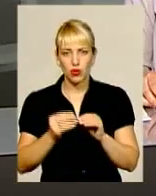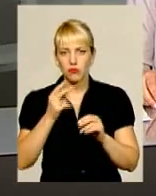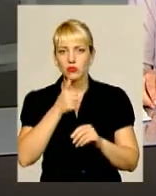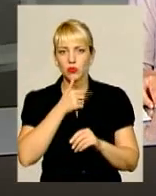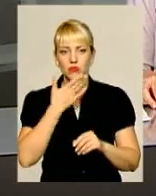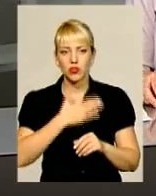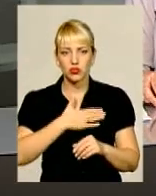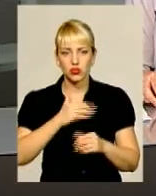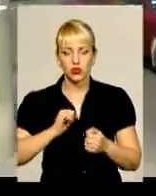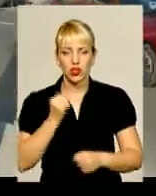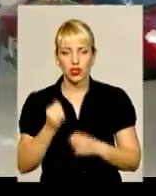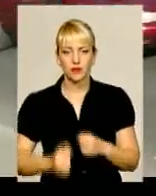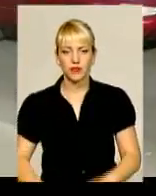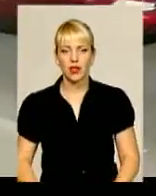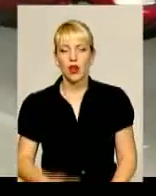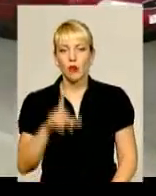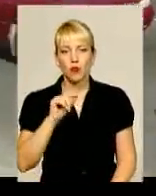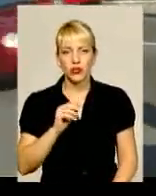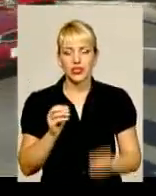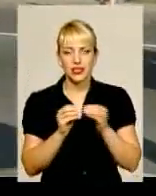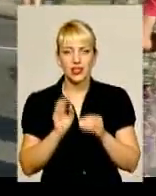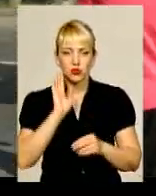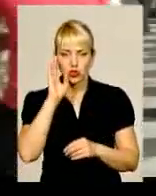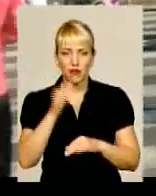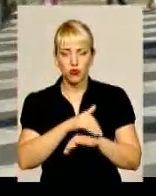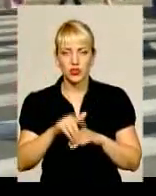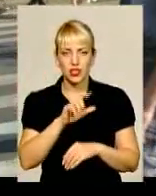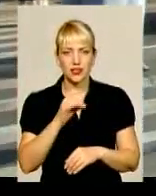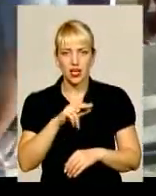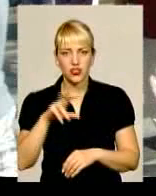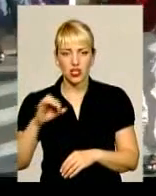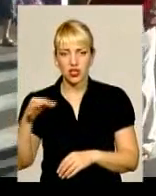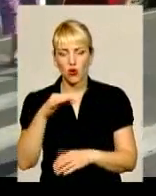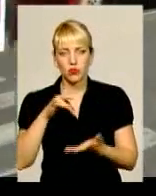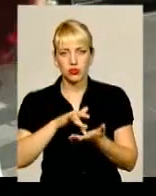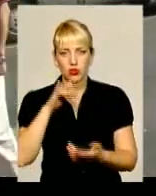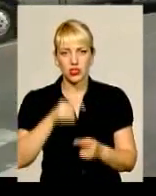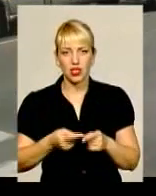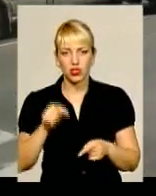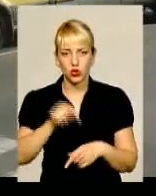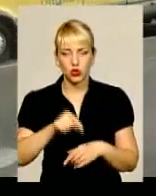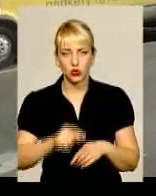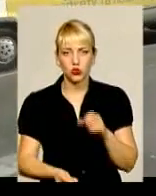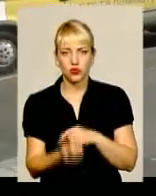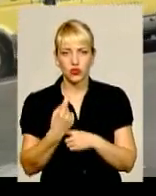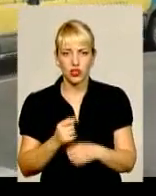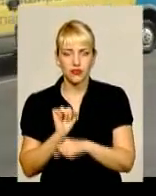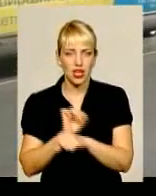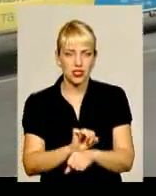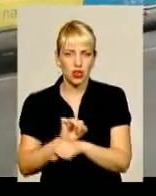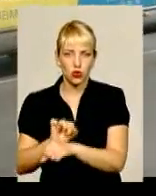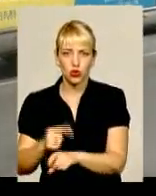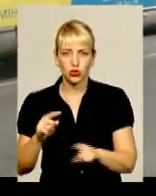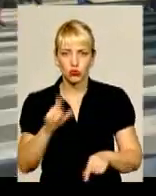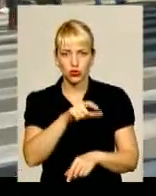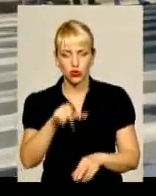колега. Понеділок, 10 ранку, вулиця Зарічанська обласного центру. Саме тут утворився затор, бо люди